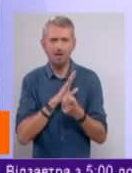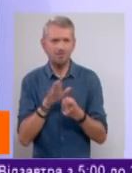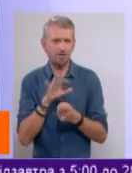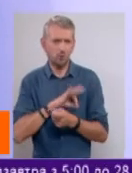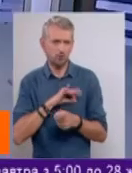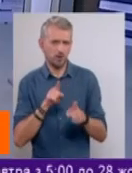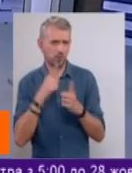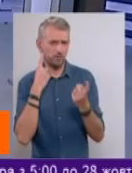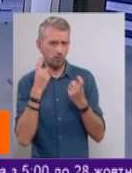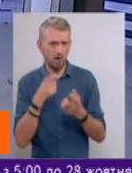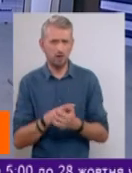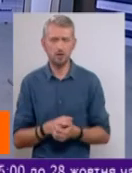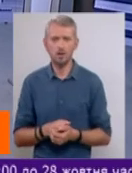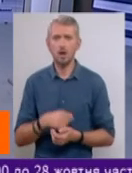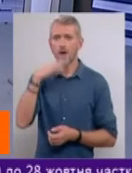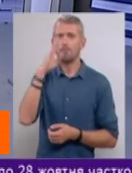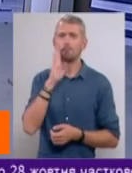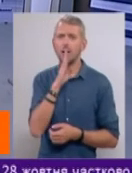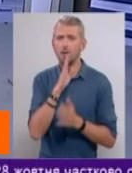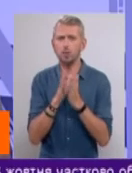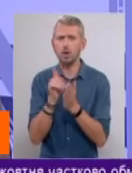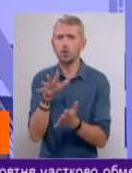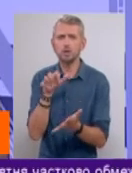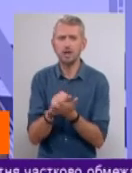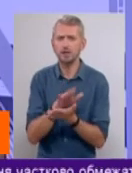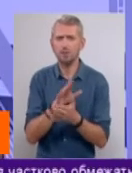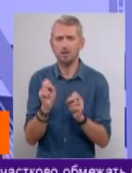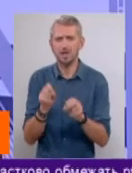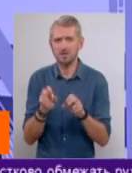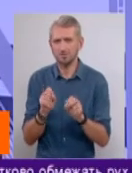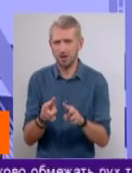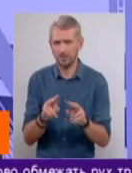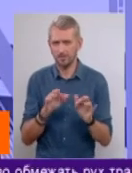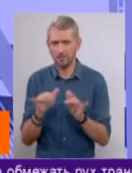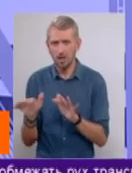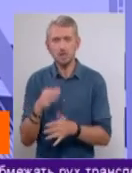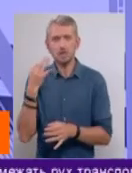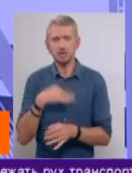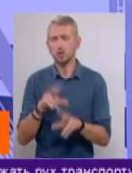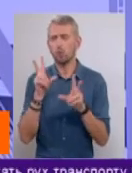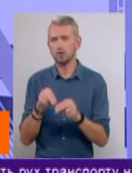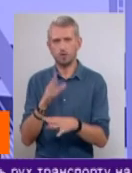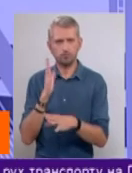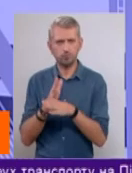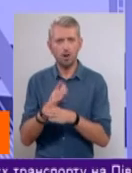інформації. Мама просила його не займатися екстремальним зачепингом. Син обіцяв зав'язати, але виконати